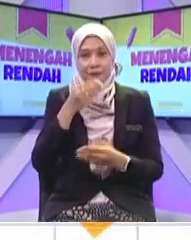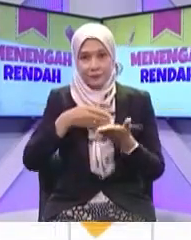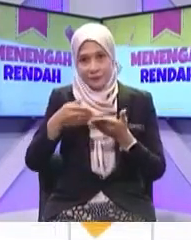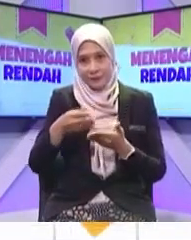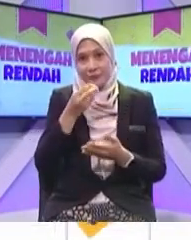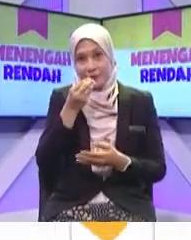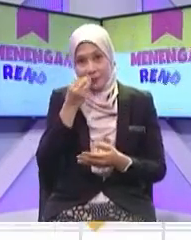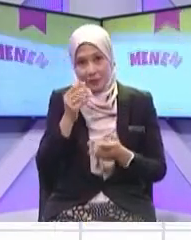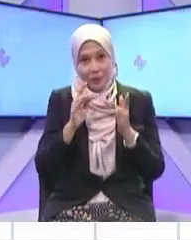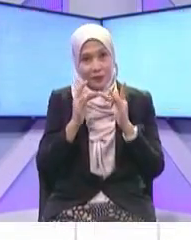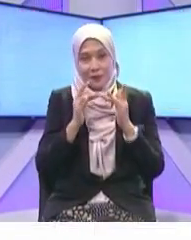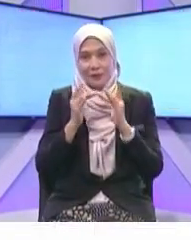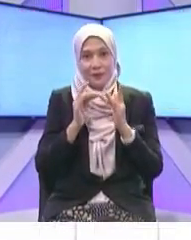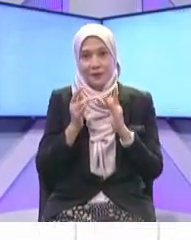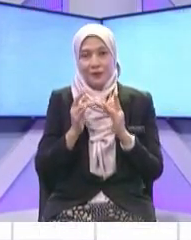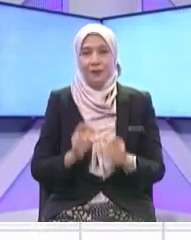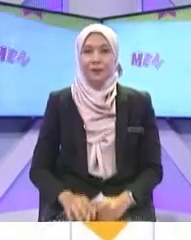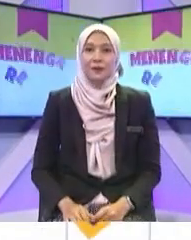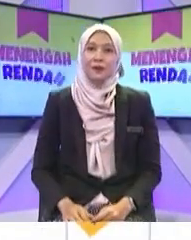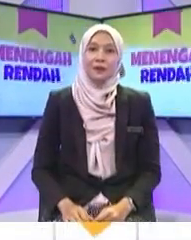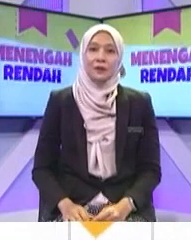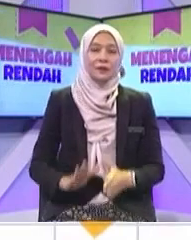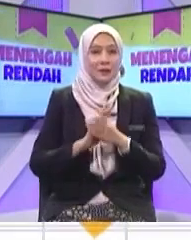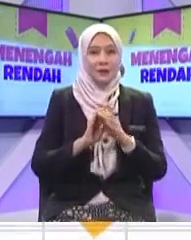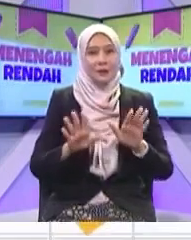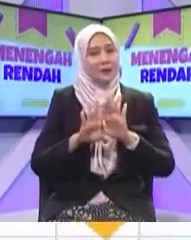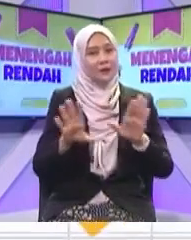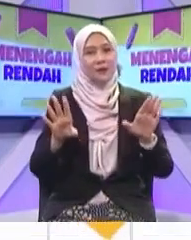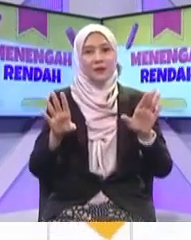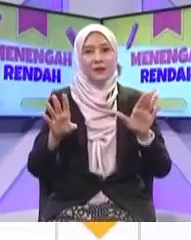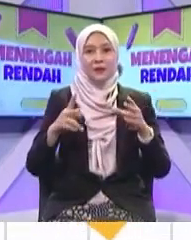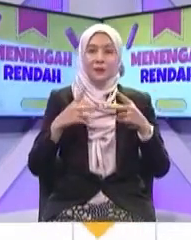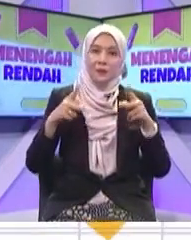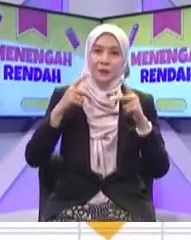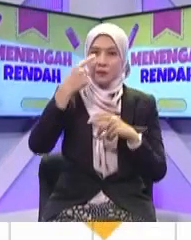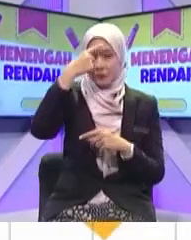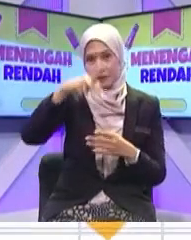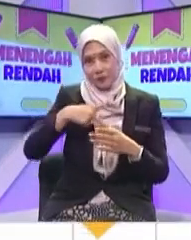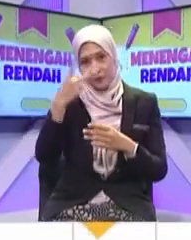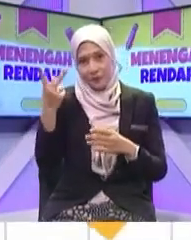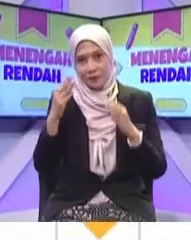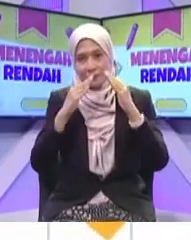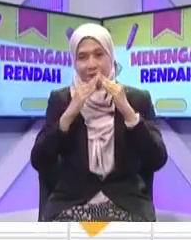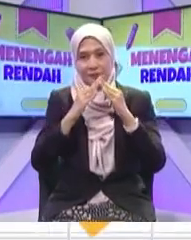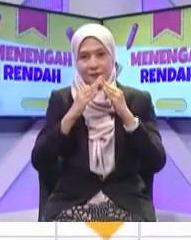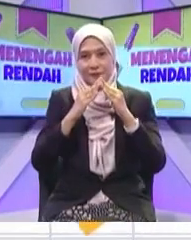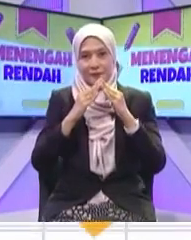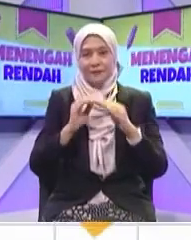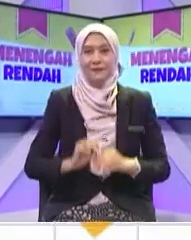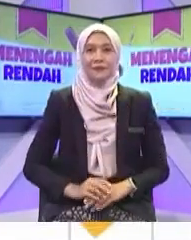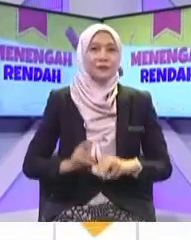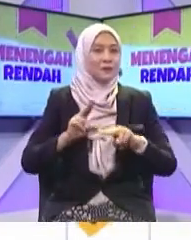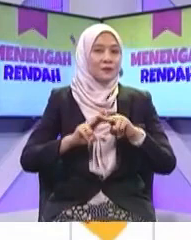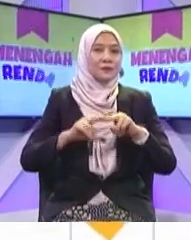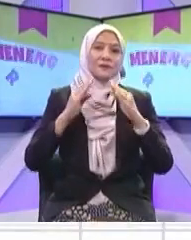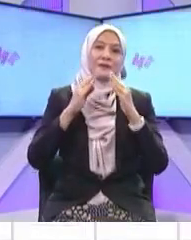sepatutnya Okey Terima kasih Okey Khalif Kerana berkongsi dengan Kita dan murid-murid Yang berada di Di rumah Fahim tadi